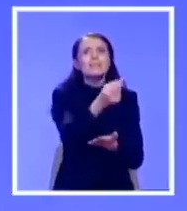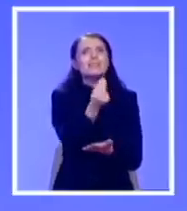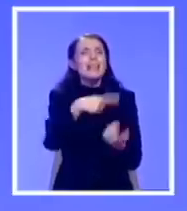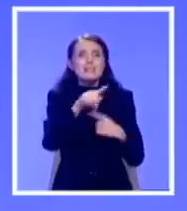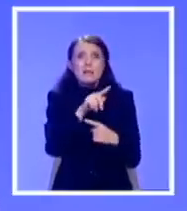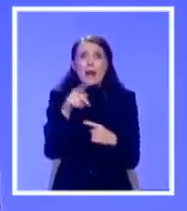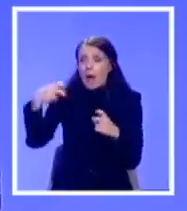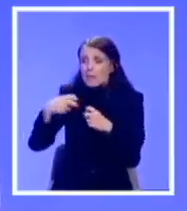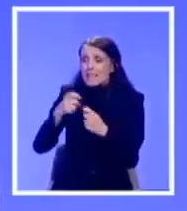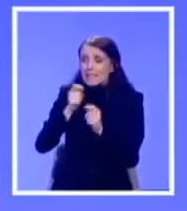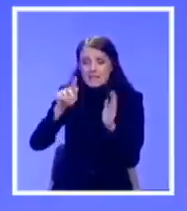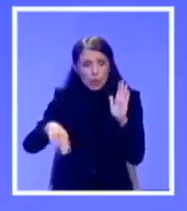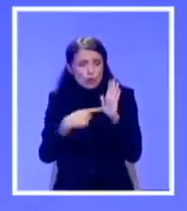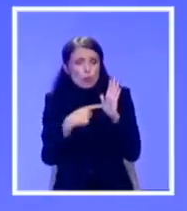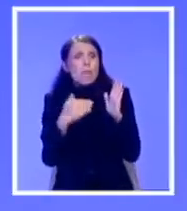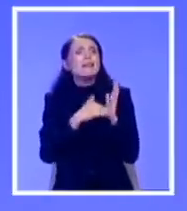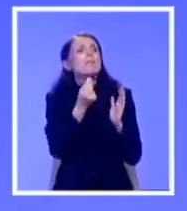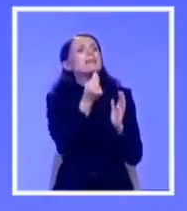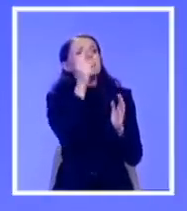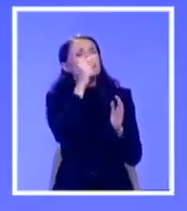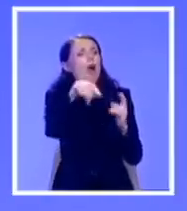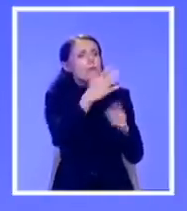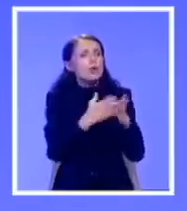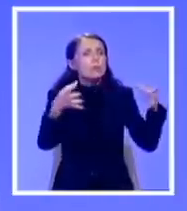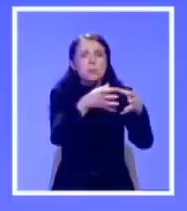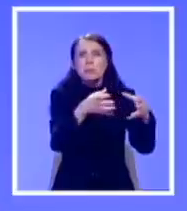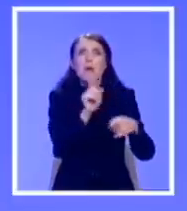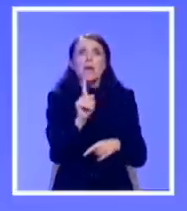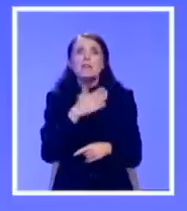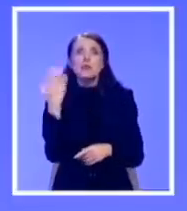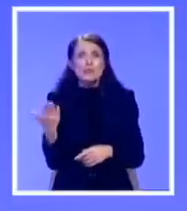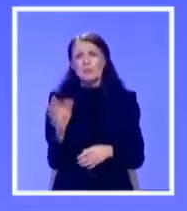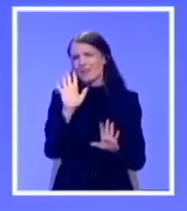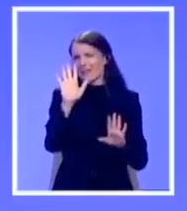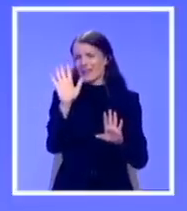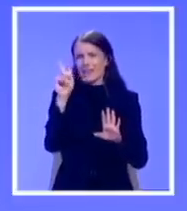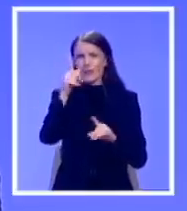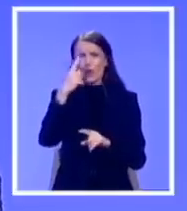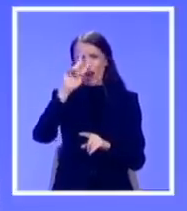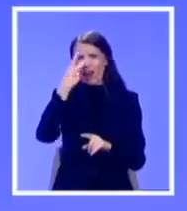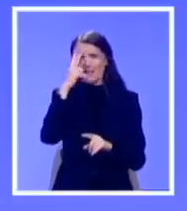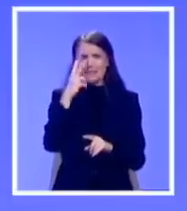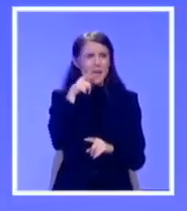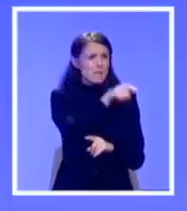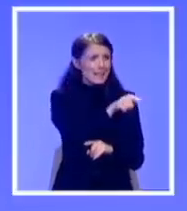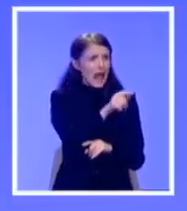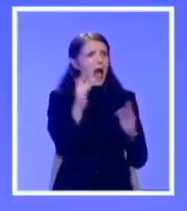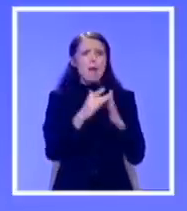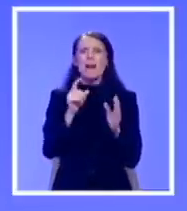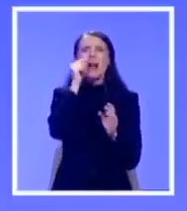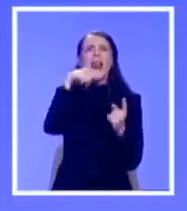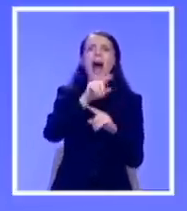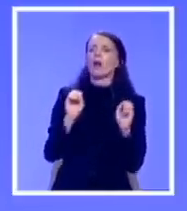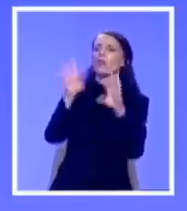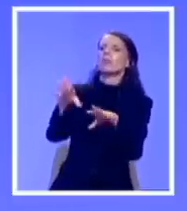je garantovana brislavskim sporazom. To je također činjenica. Dosta je, dakle, sa tim licimerim. Srbe i Albance gurate u sukobe, a vi sa njima sedite u njihovim